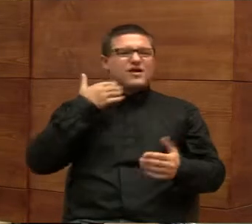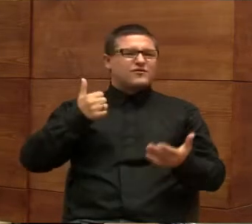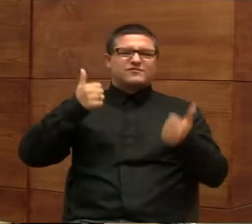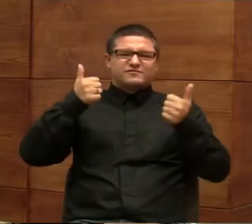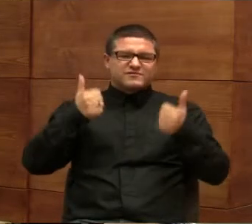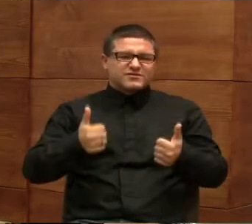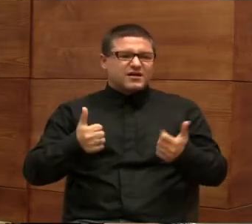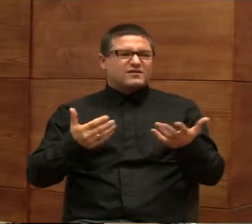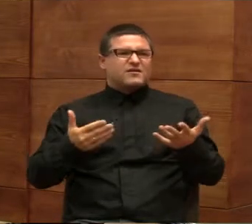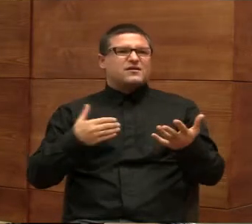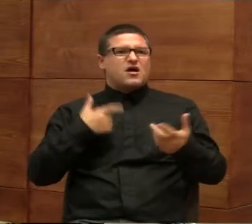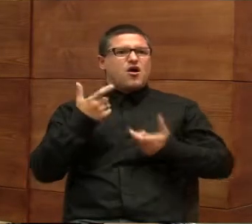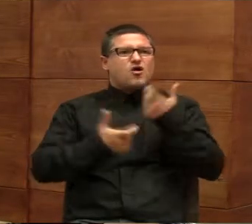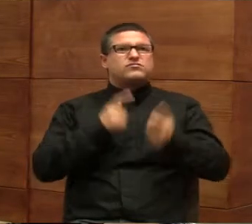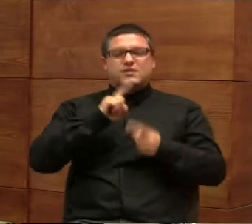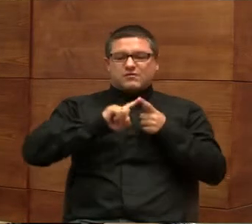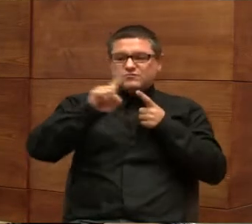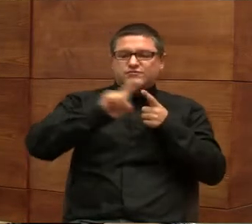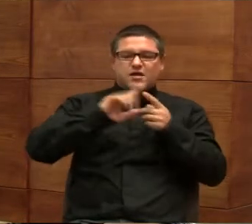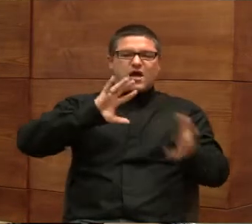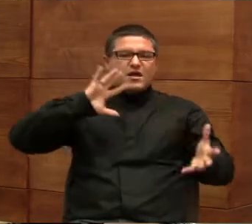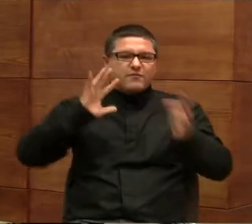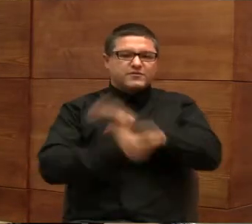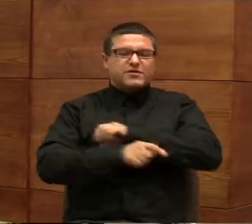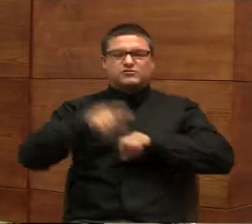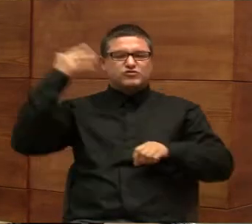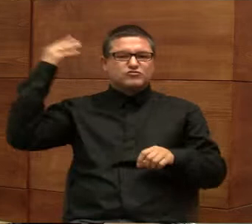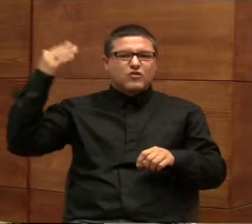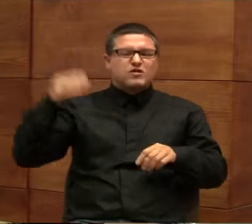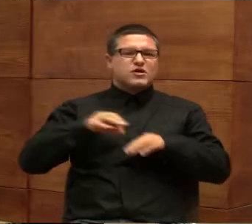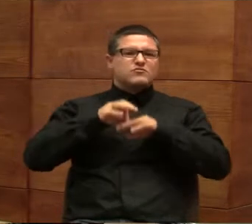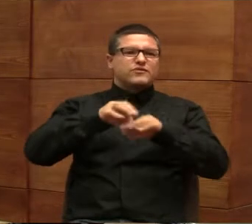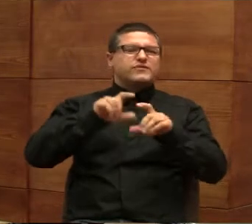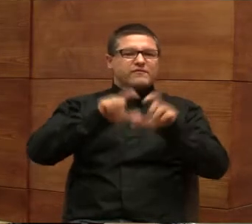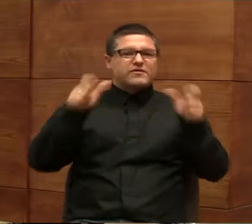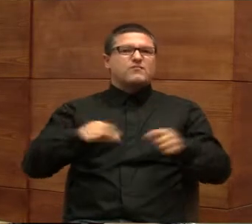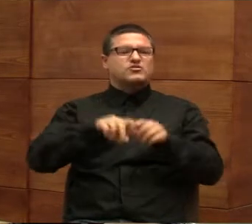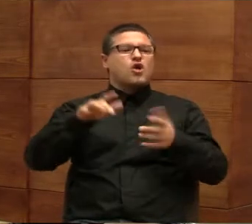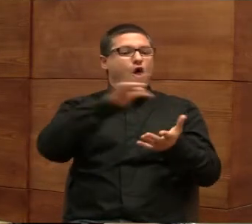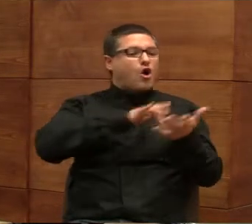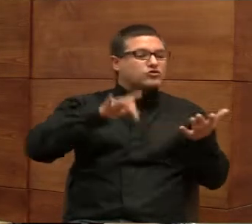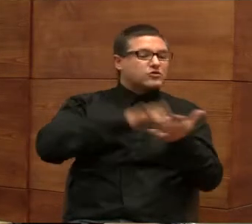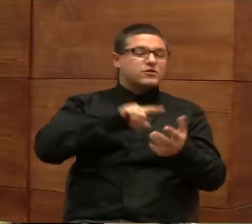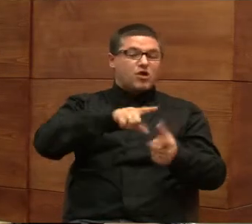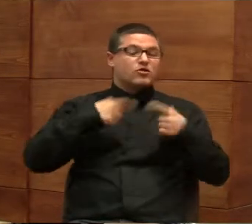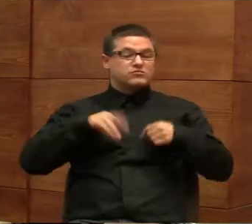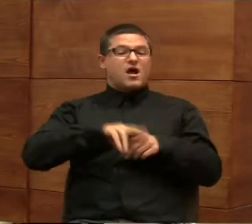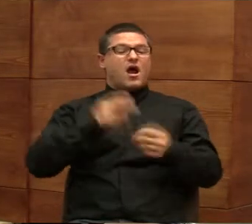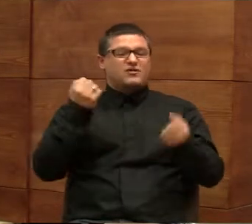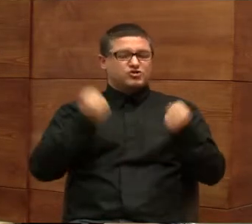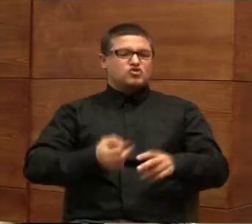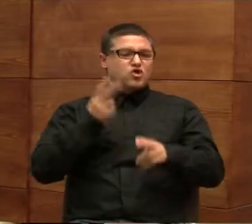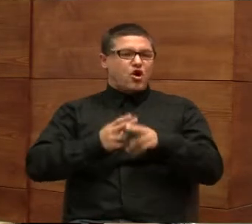uczestniczyć w rehabilitacji takiej społecznej prowadzonej w ramach ośrodka. Te osoby ze względu na swój stan